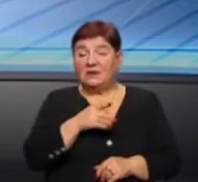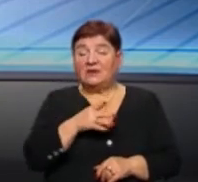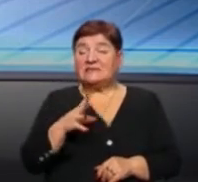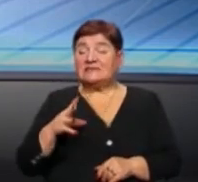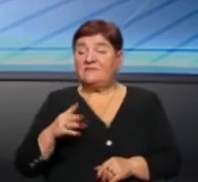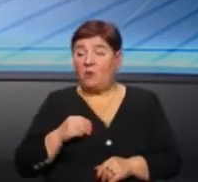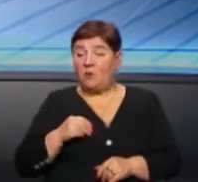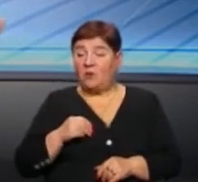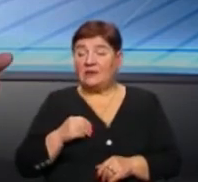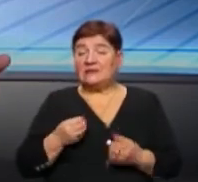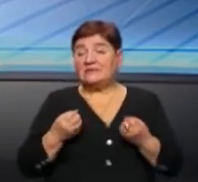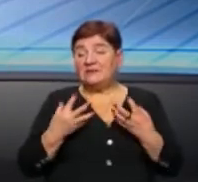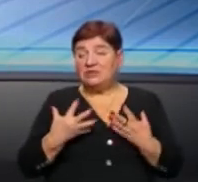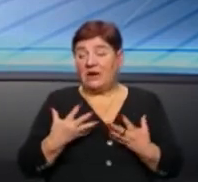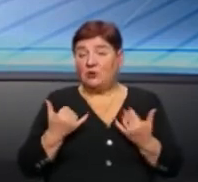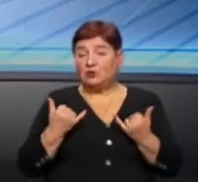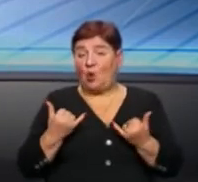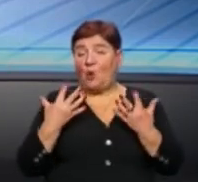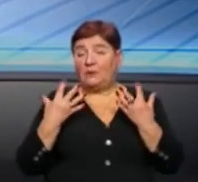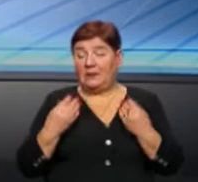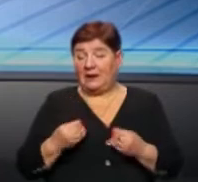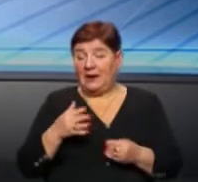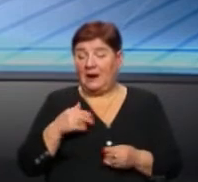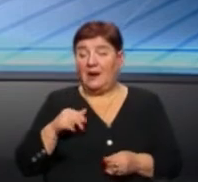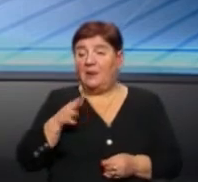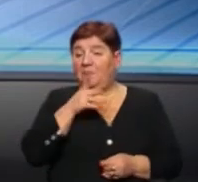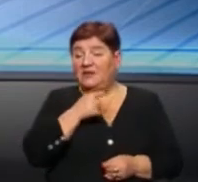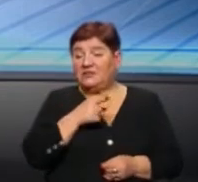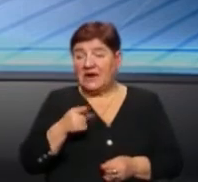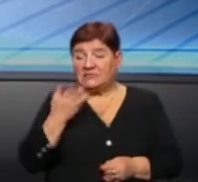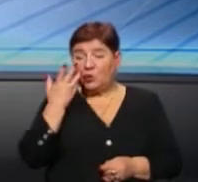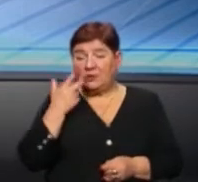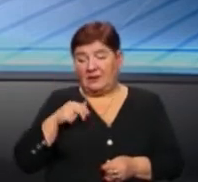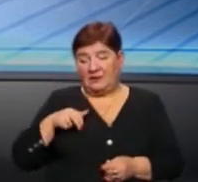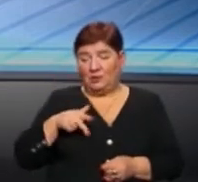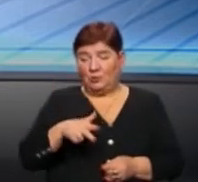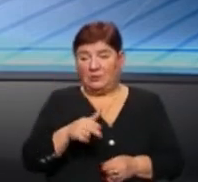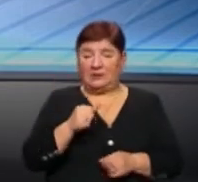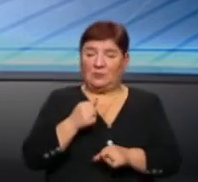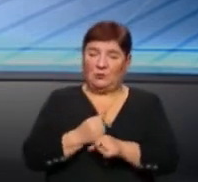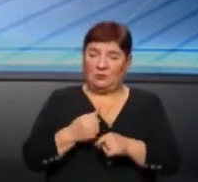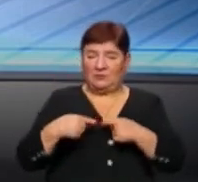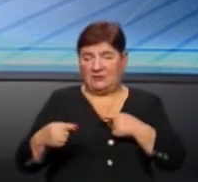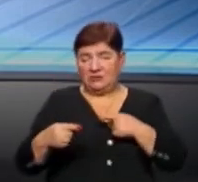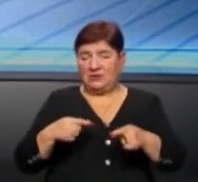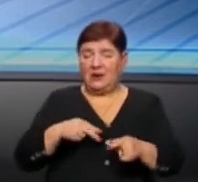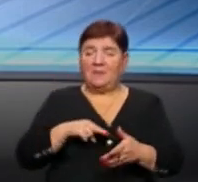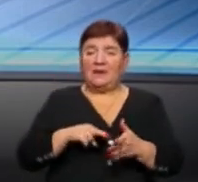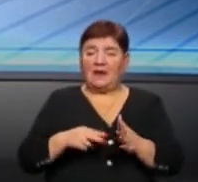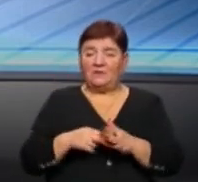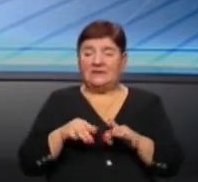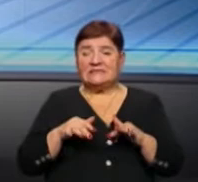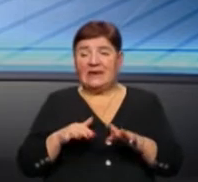свого звичайного сьогодення, чи під час того, як вони рухаються на інший, якийсь плановий чи